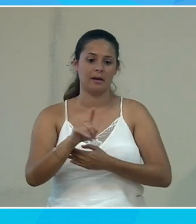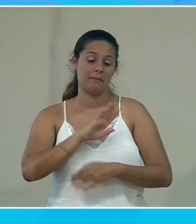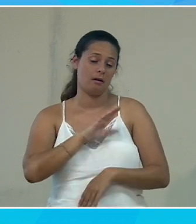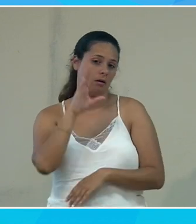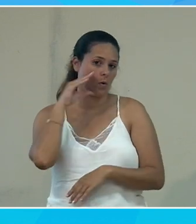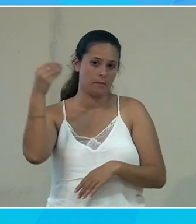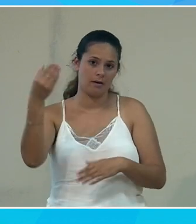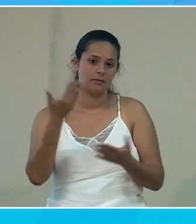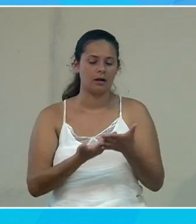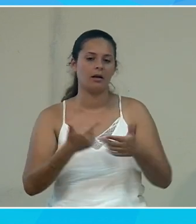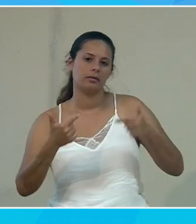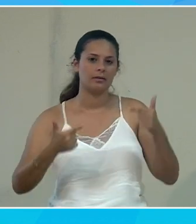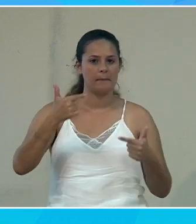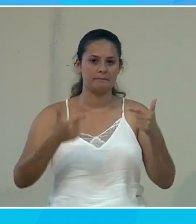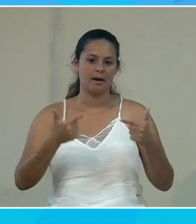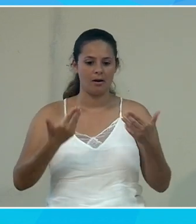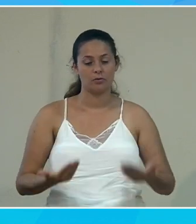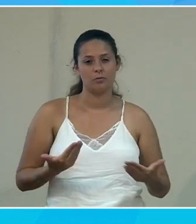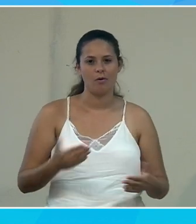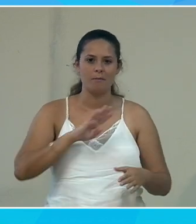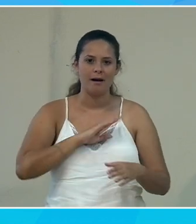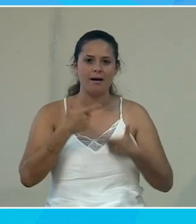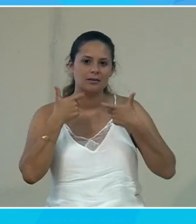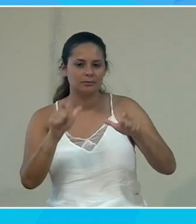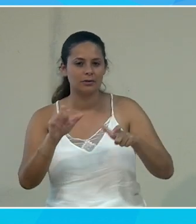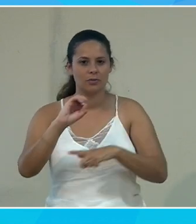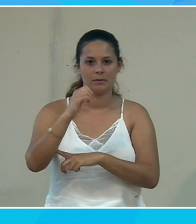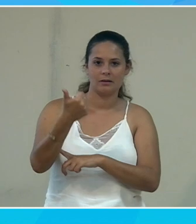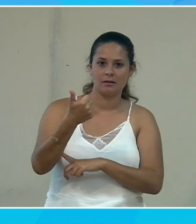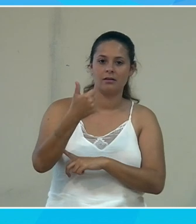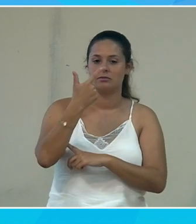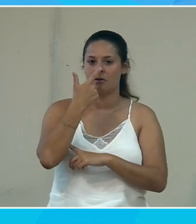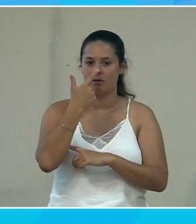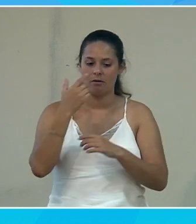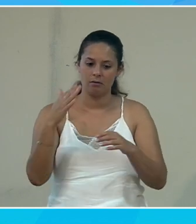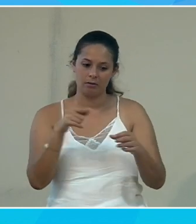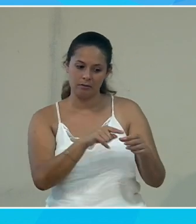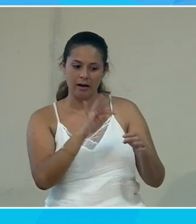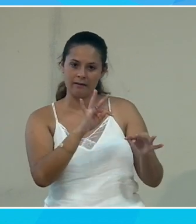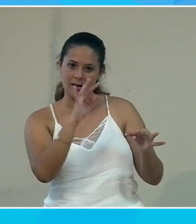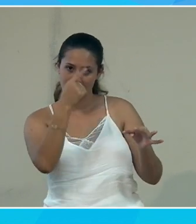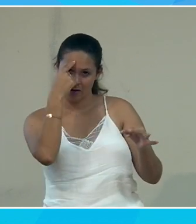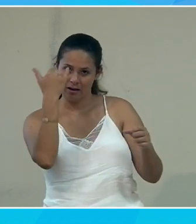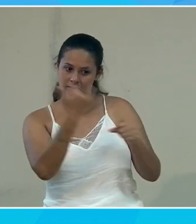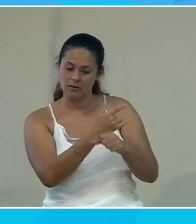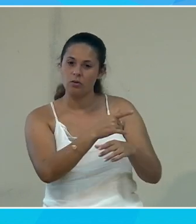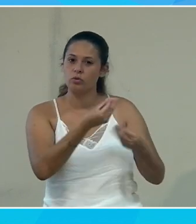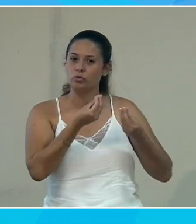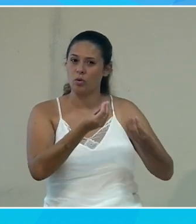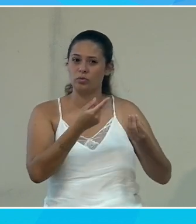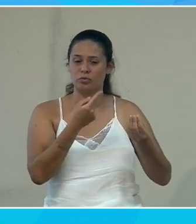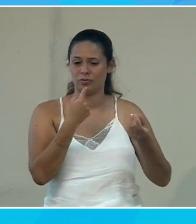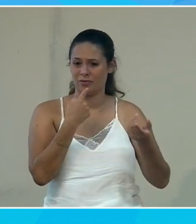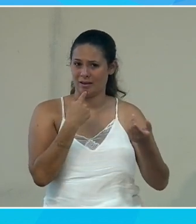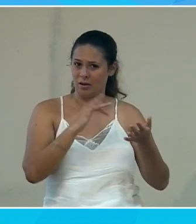l'humain et c'est tout un débat actuellement dans l'accessibilité numérique est-ce que l'IA pour ne pas la nommer l'intelligence artificielle va tout solutionner en termes d